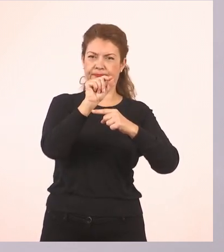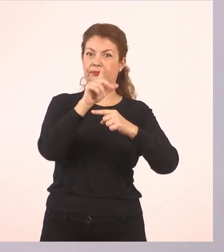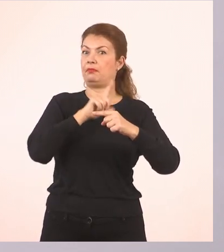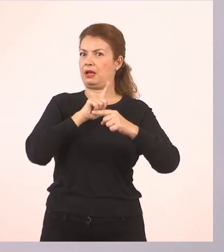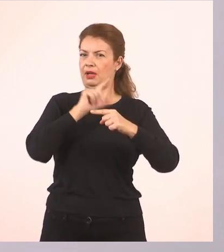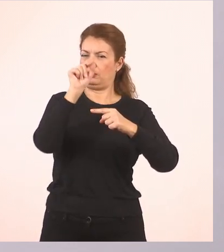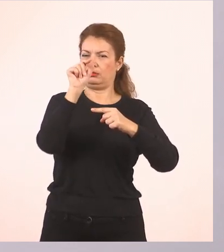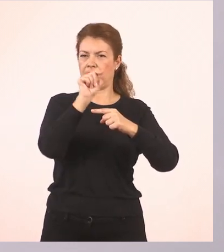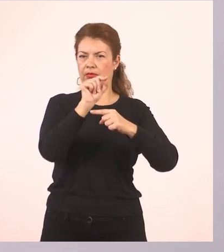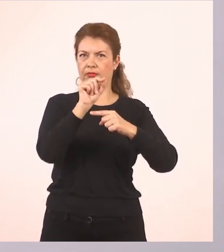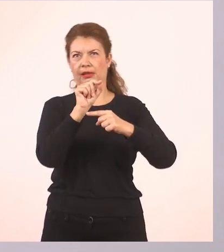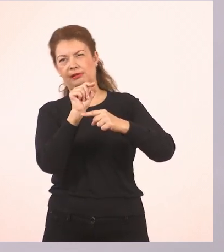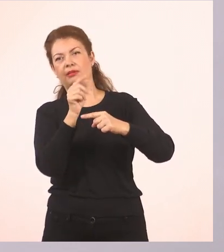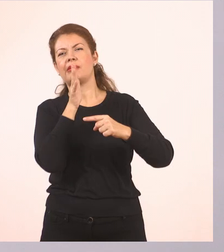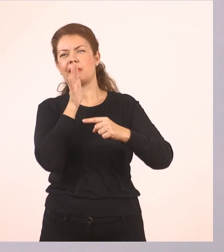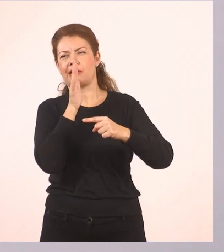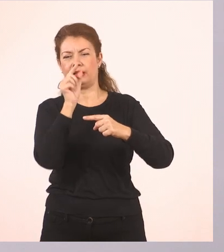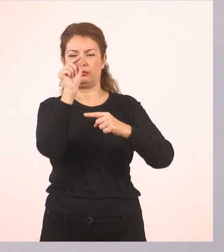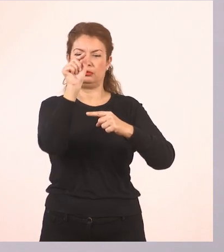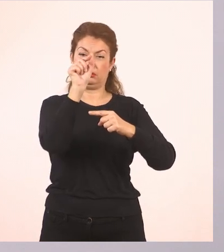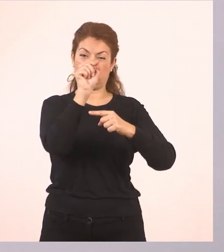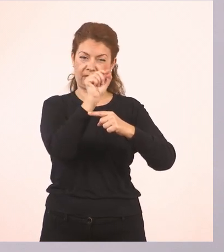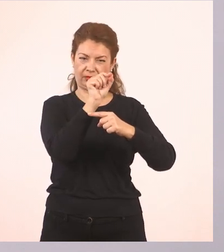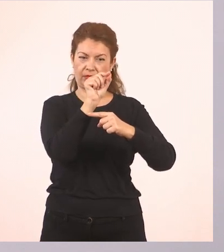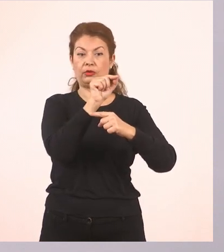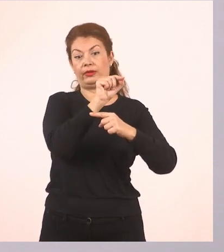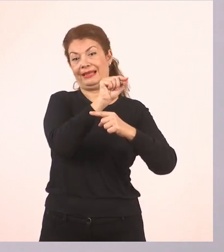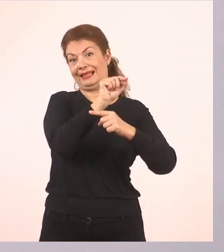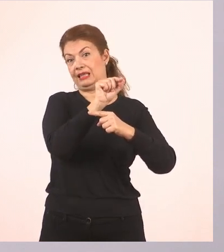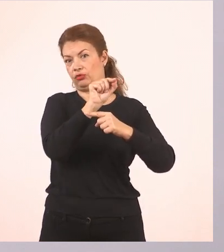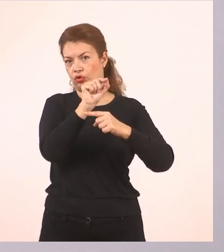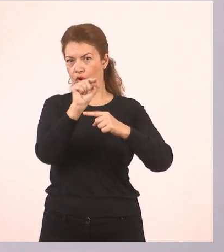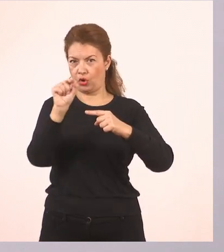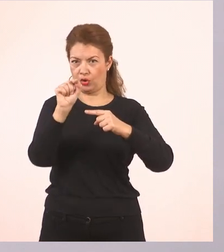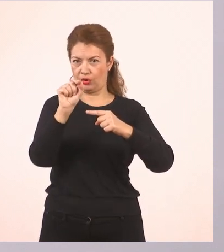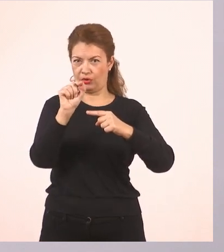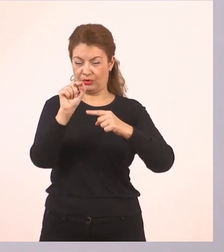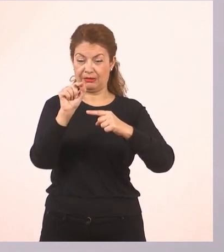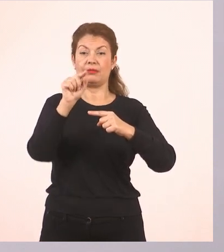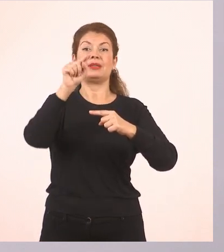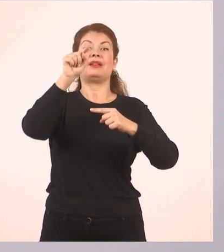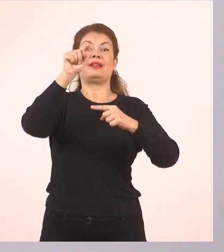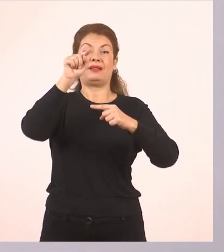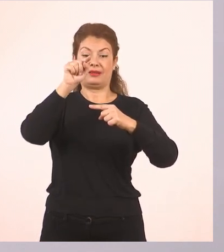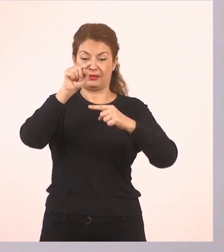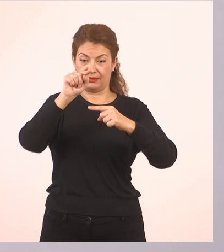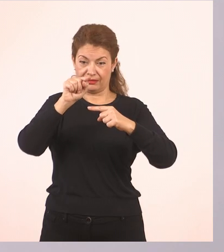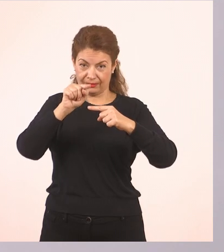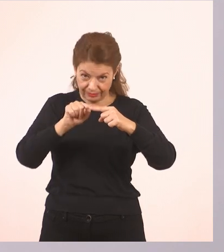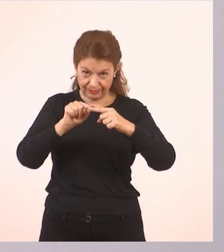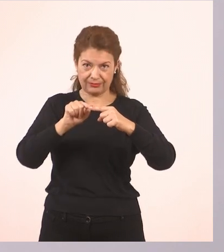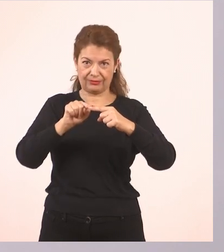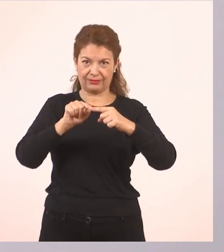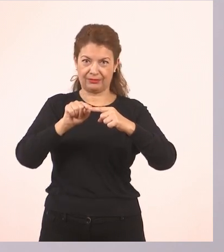που γέρνει λιγάκι. Θα της βάλω μία βάση και ένα κοντάρι που θα τα κρατάει όλα